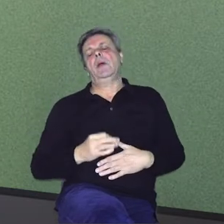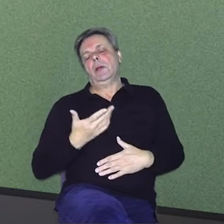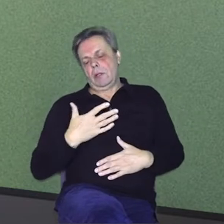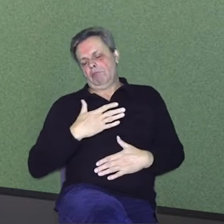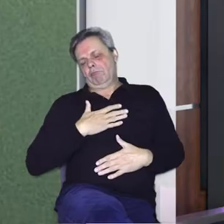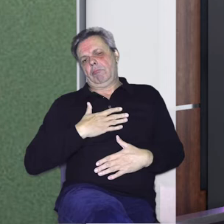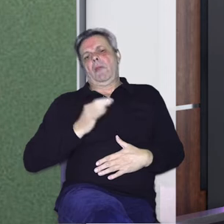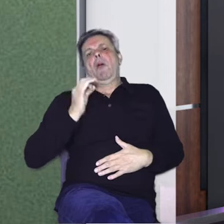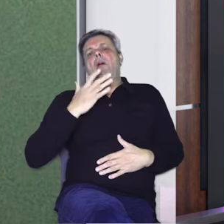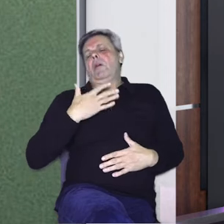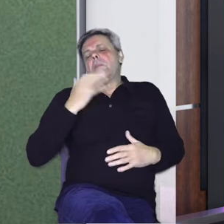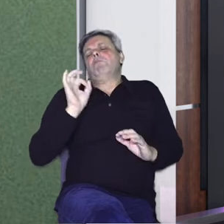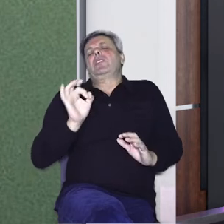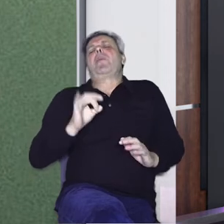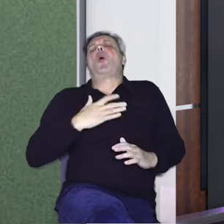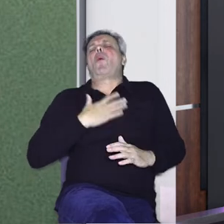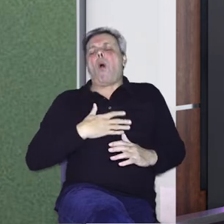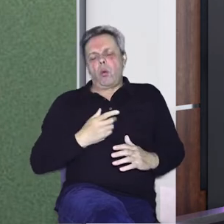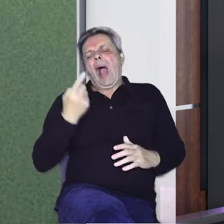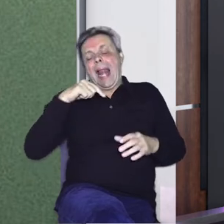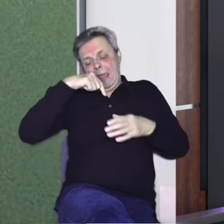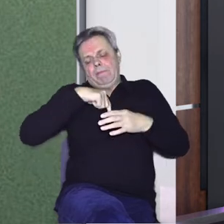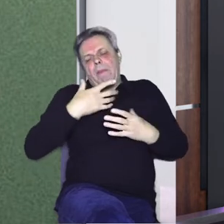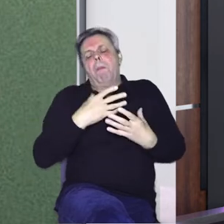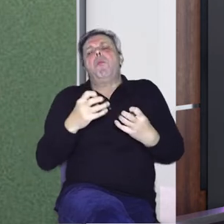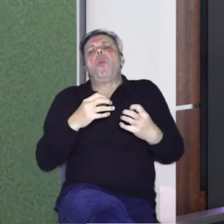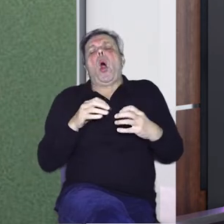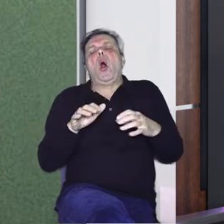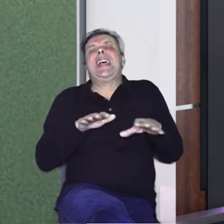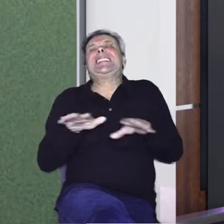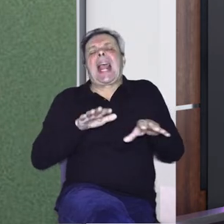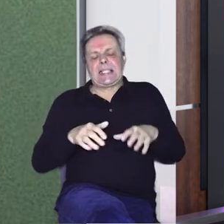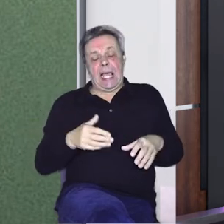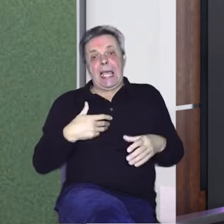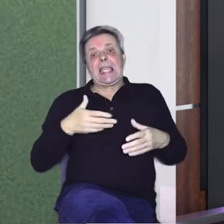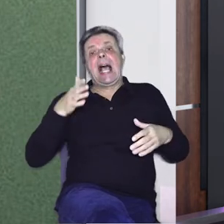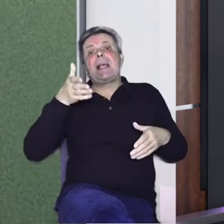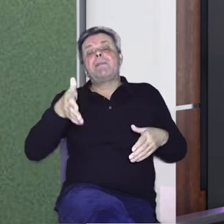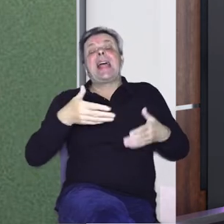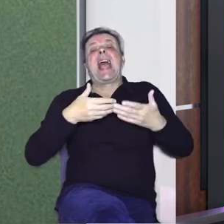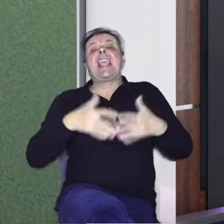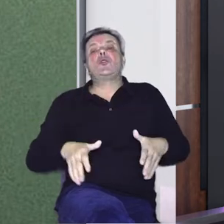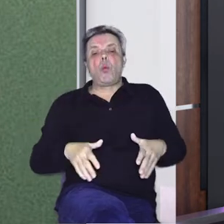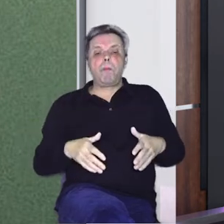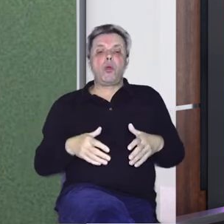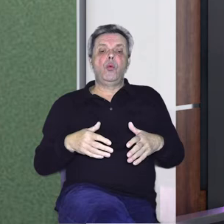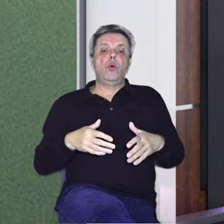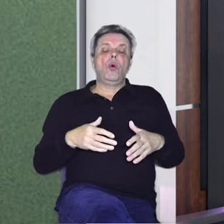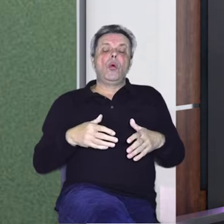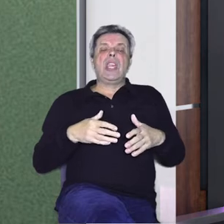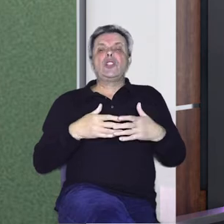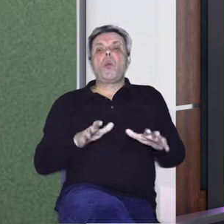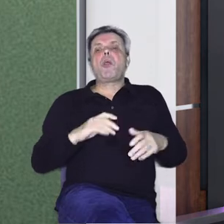Naravno, uz tu volju je bilo jako puno stresa jer sam tad ostao bez posla. Mogu čak reći izgubi jednu meni dragu